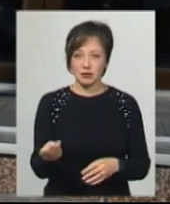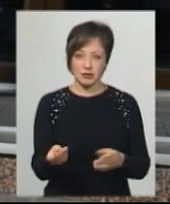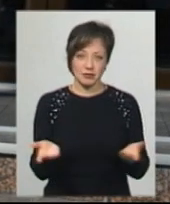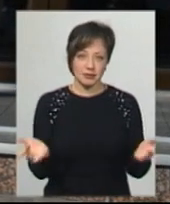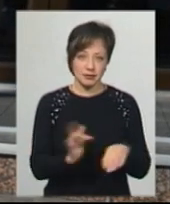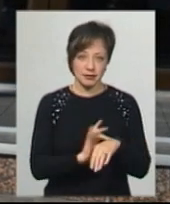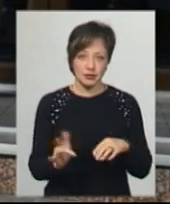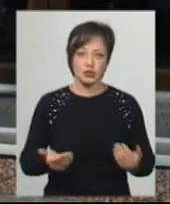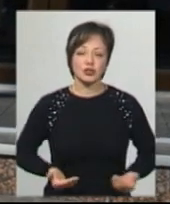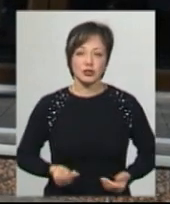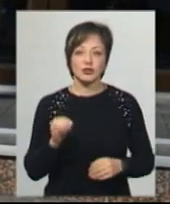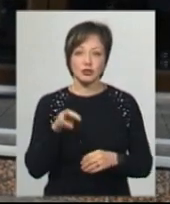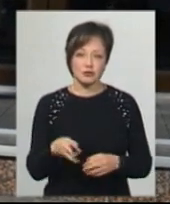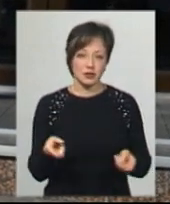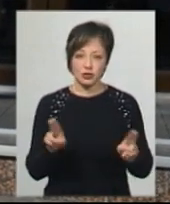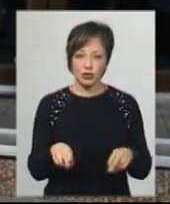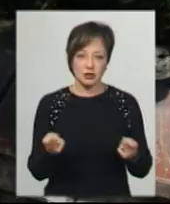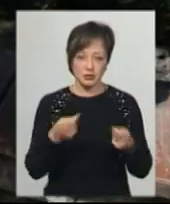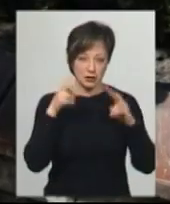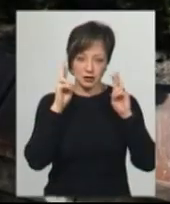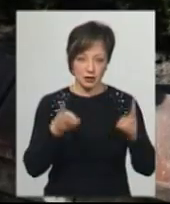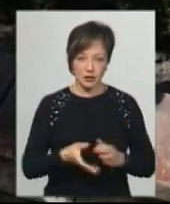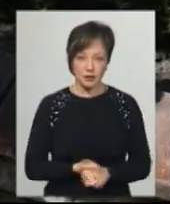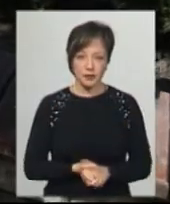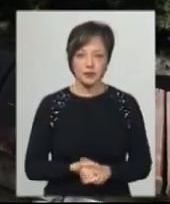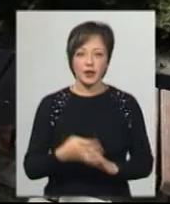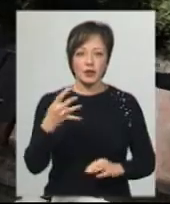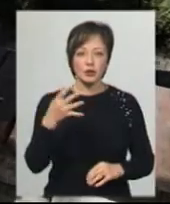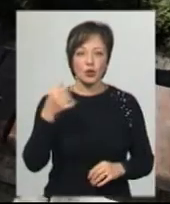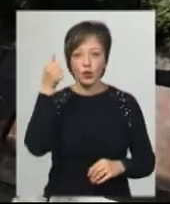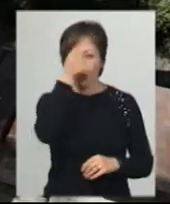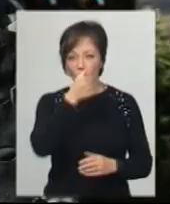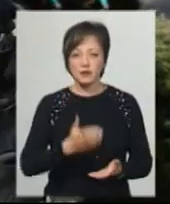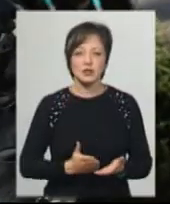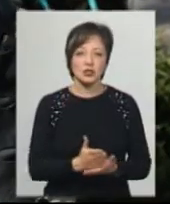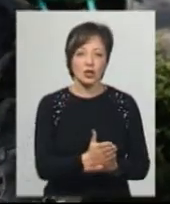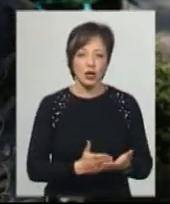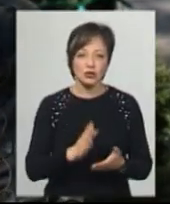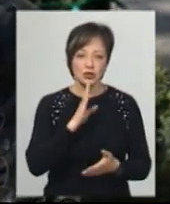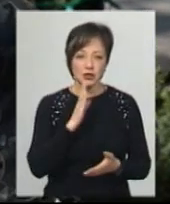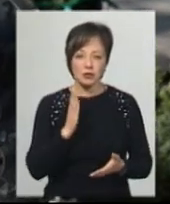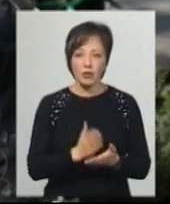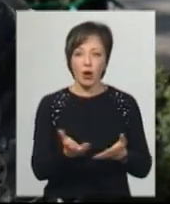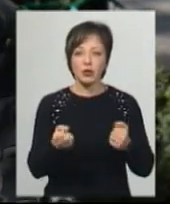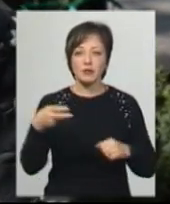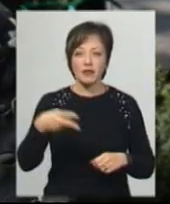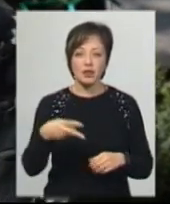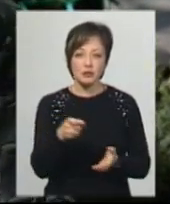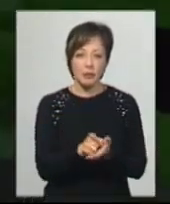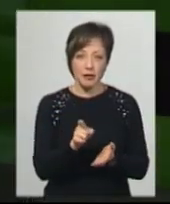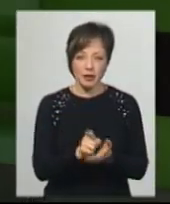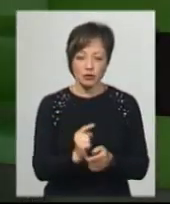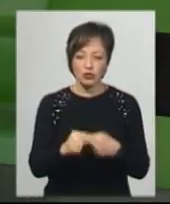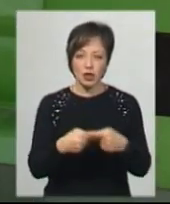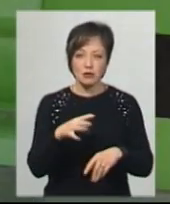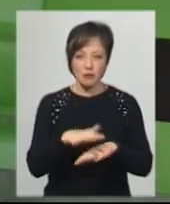жити на що? Залишається зовсім мало? Я не знаю. 40 років стажу має Марія Шевкун, розповідає, що отримує 2 тисячі гривень пенсії через